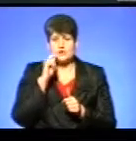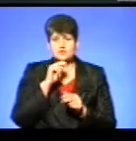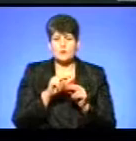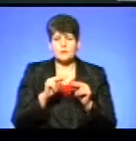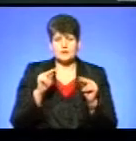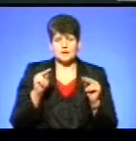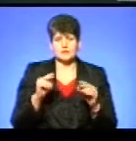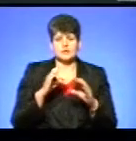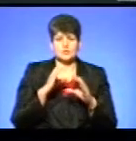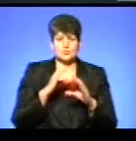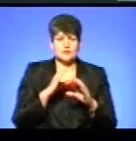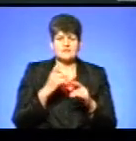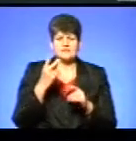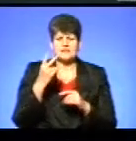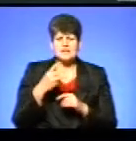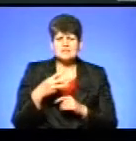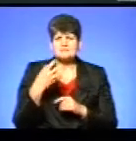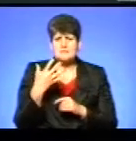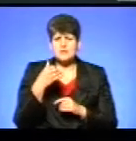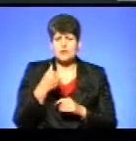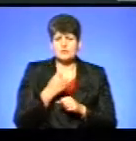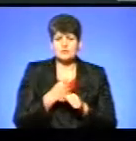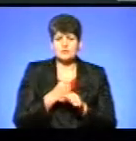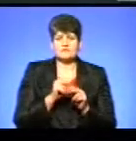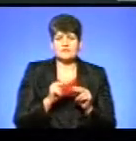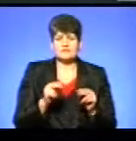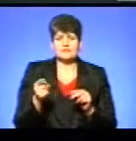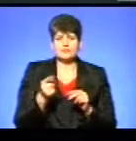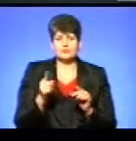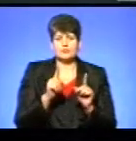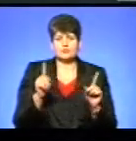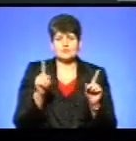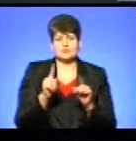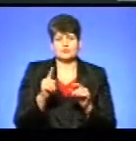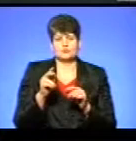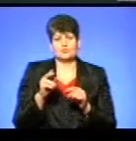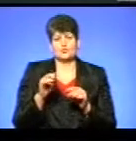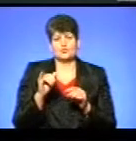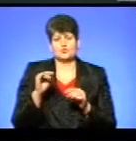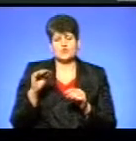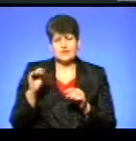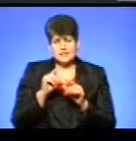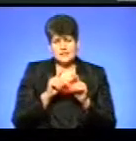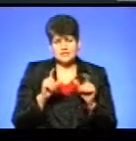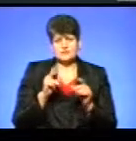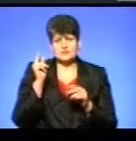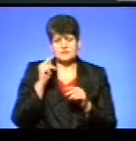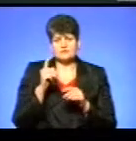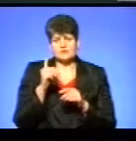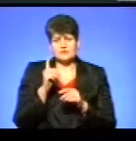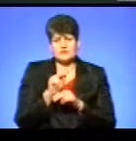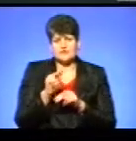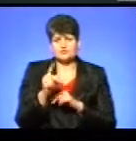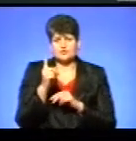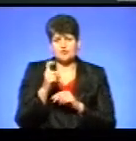класом труби. Він 35 років пропрацював викладачем у Тернопільському музичному училищі, за цей час навчав понад 100 музикантів.